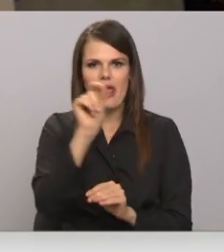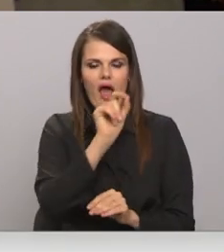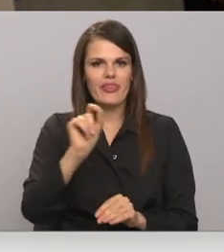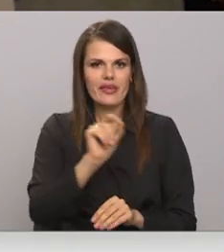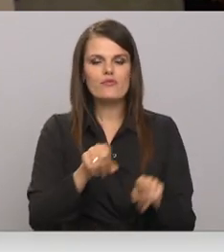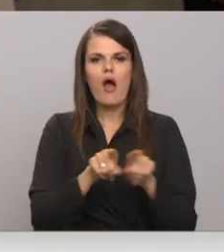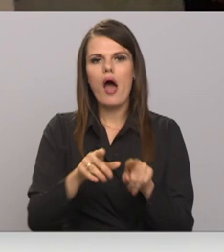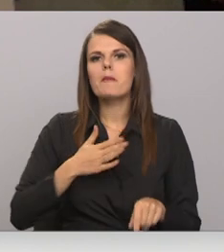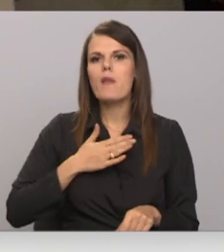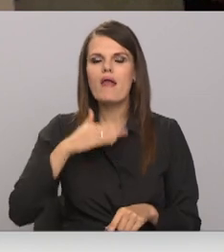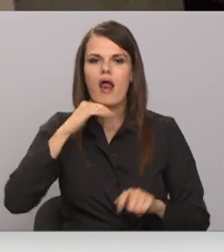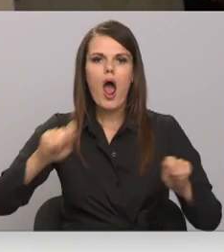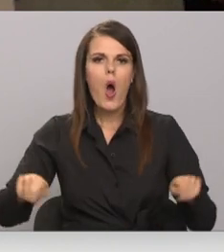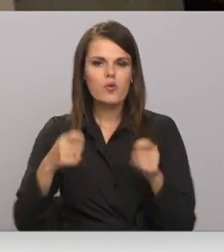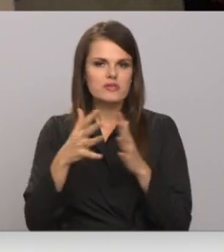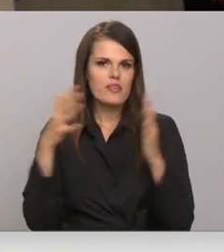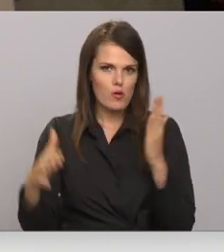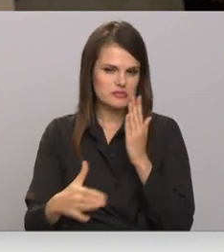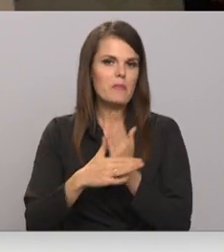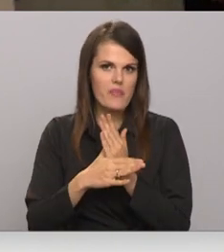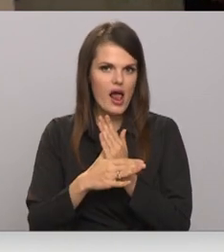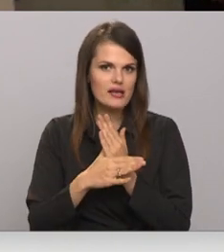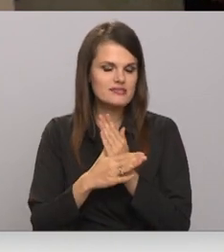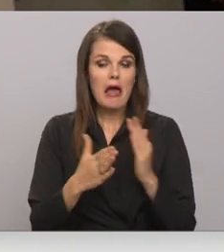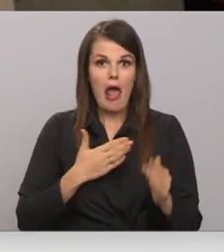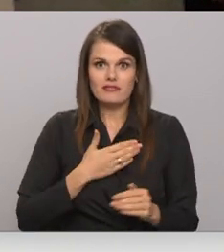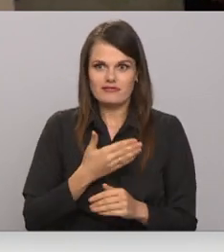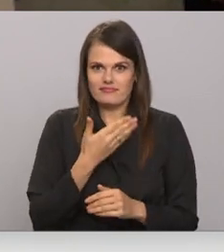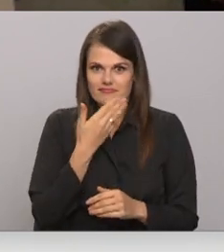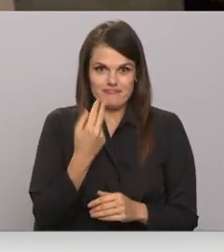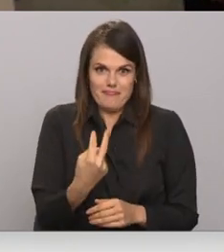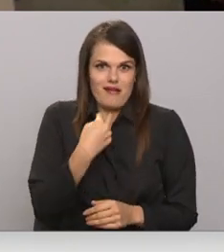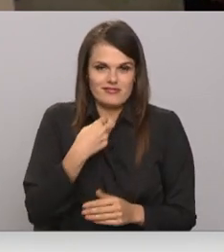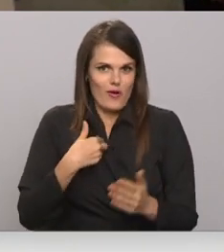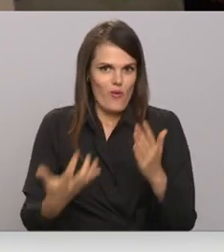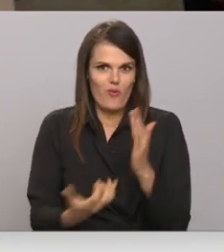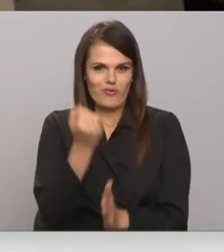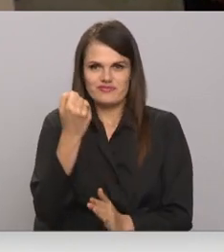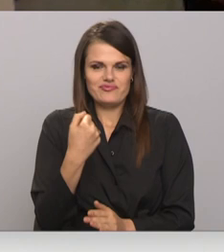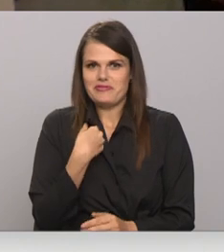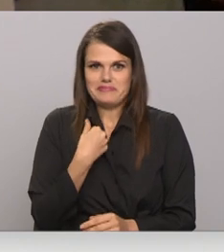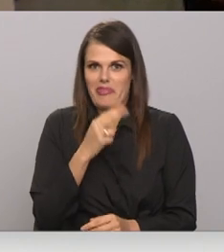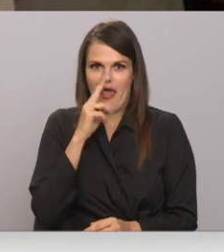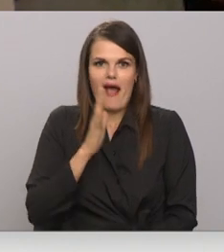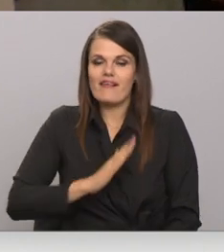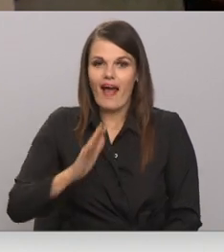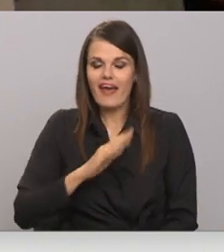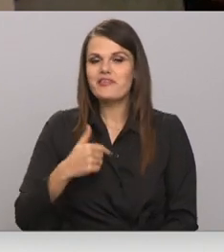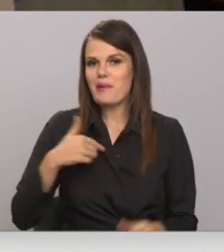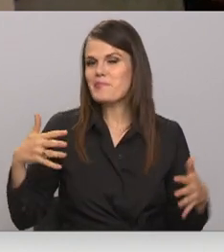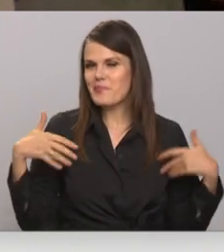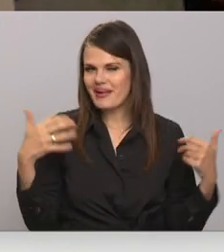Arī mana klases audzinātāja mums ļoti palīdzēja. Es negaidīju, ka uzvarēšu. Es biju priecīga, bet arī nedaudz